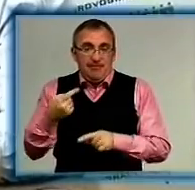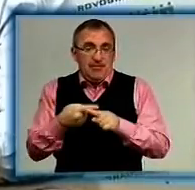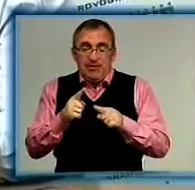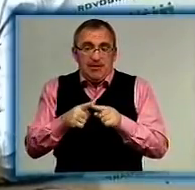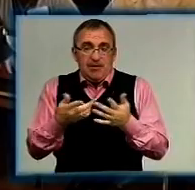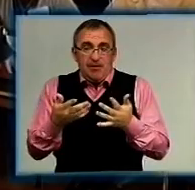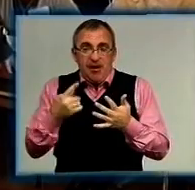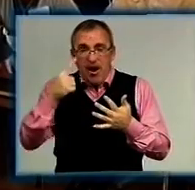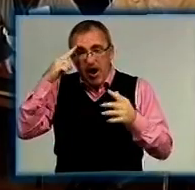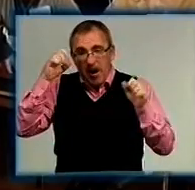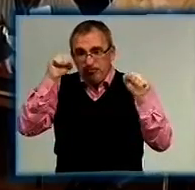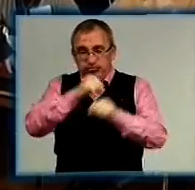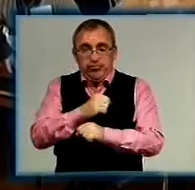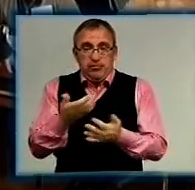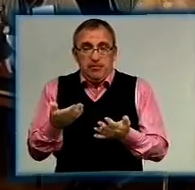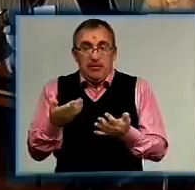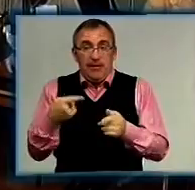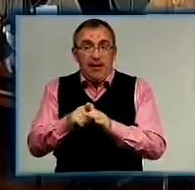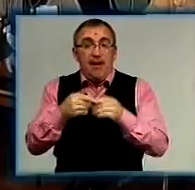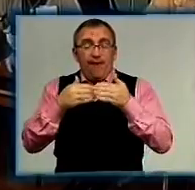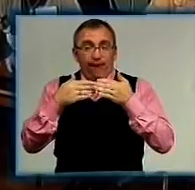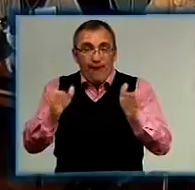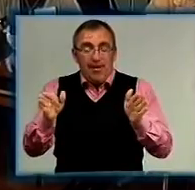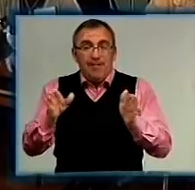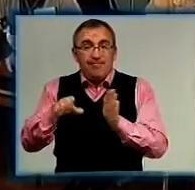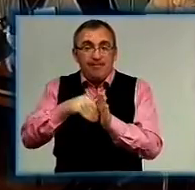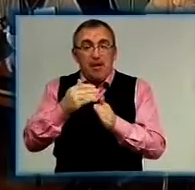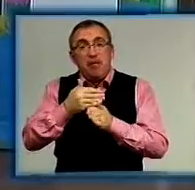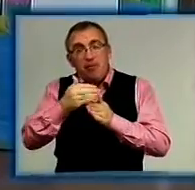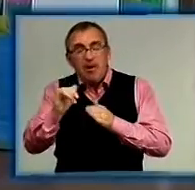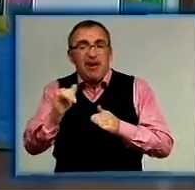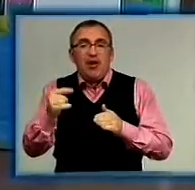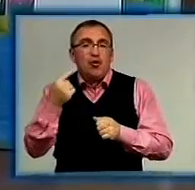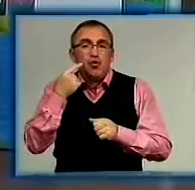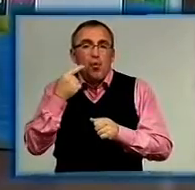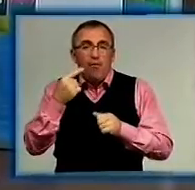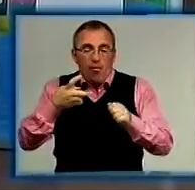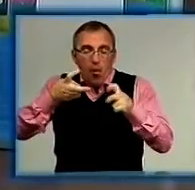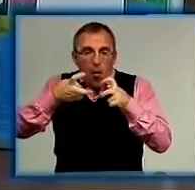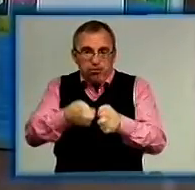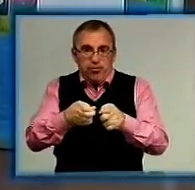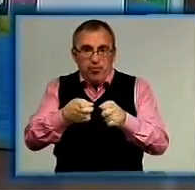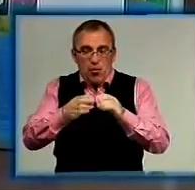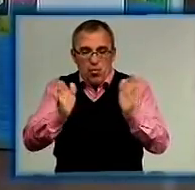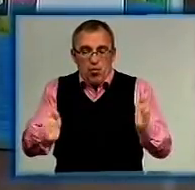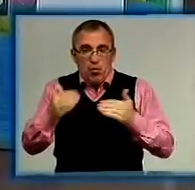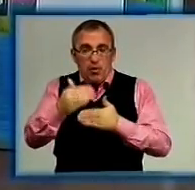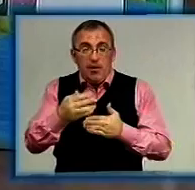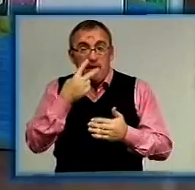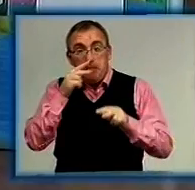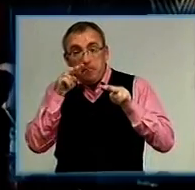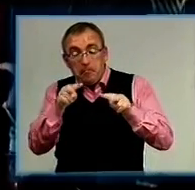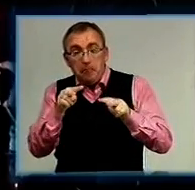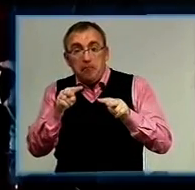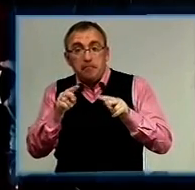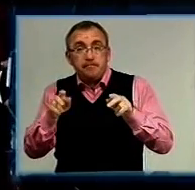це абсолютно абсурдно. Серед порушень також відкриття дільниць із запізненням та недобросовісно опломбовані урни. Також спостерігачі зафіксували